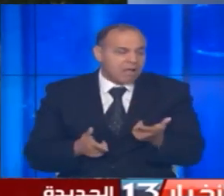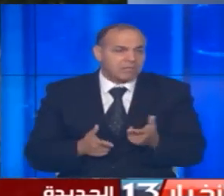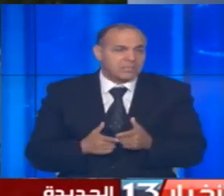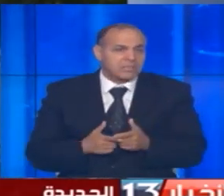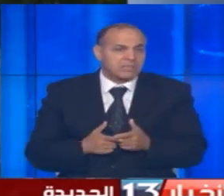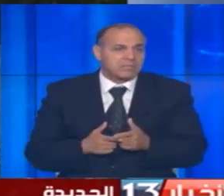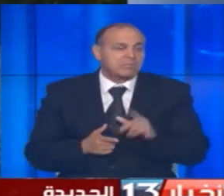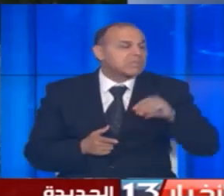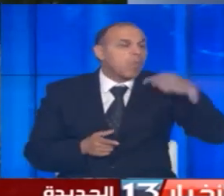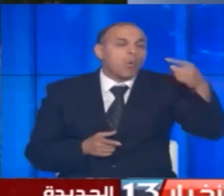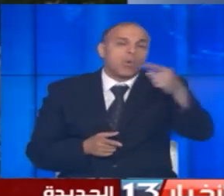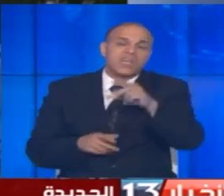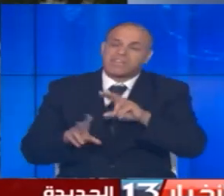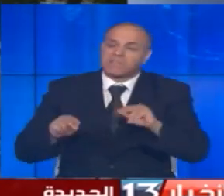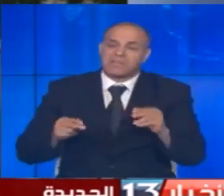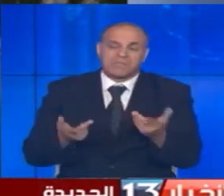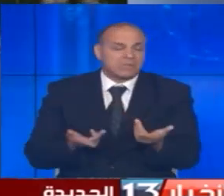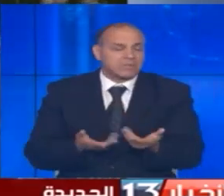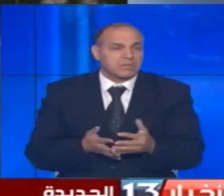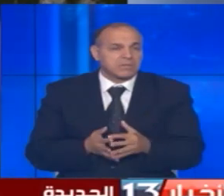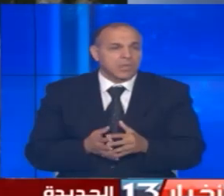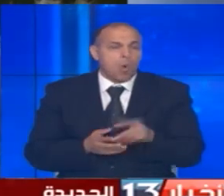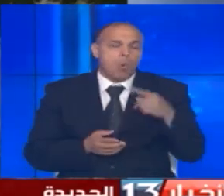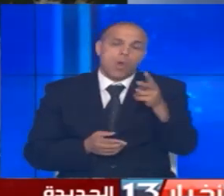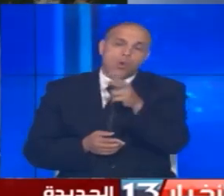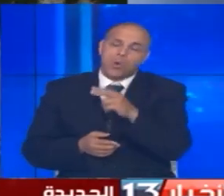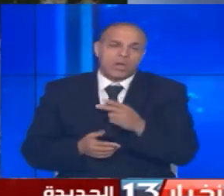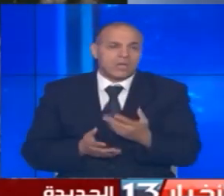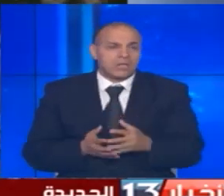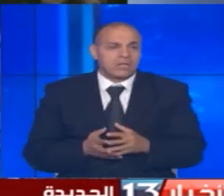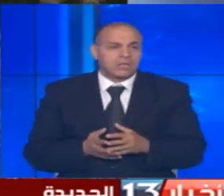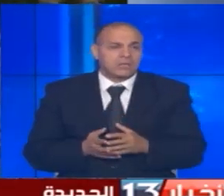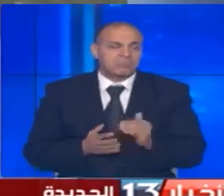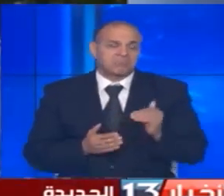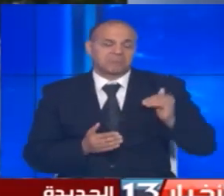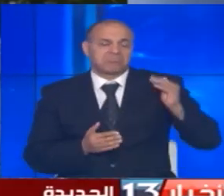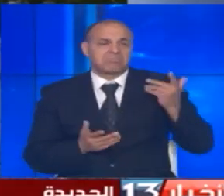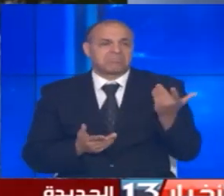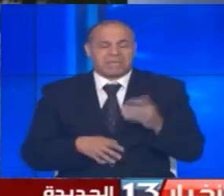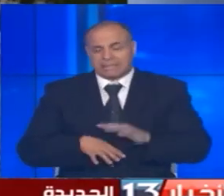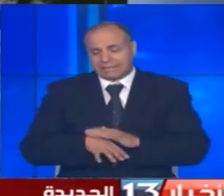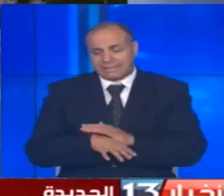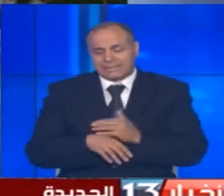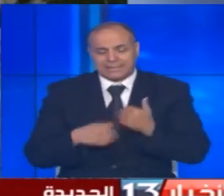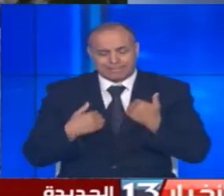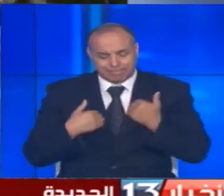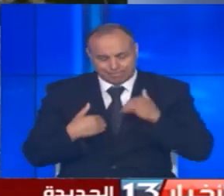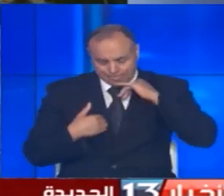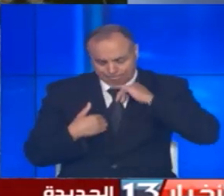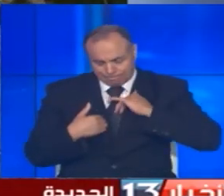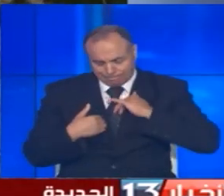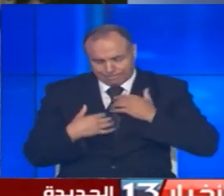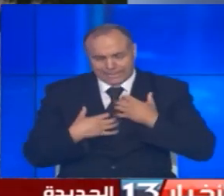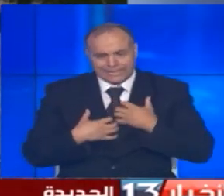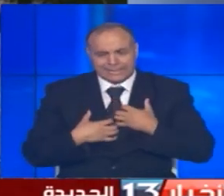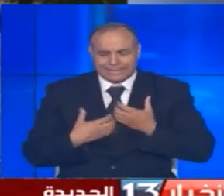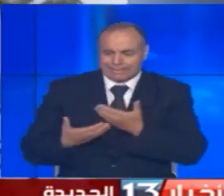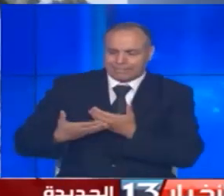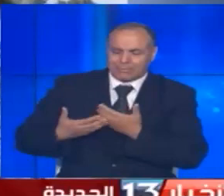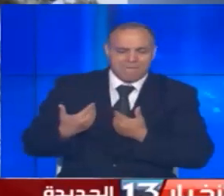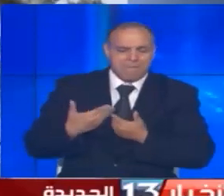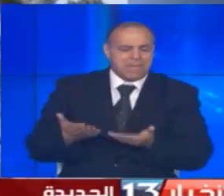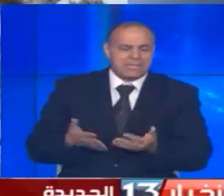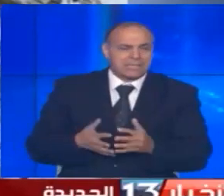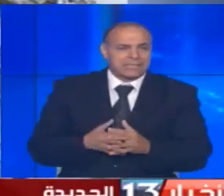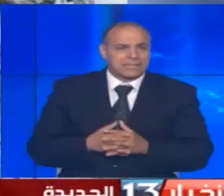للحومات الأخرى الراقية الأخرى حس ساعات نبدأ محروة من كل شاي